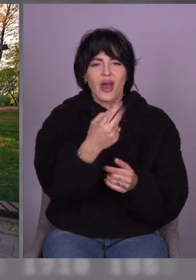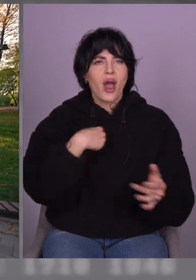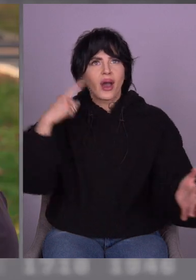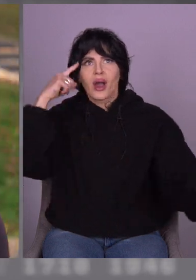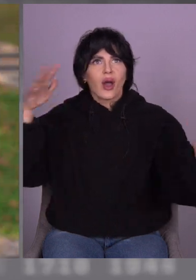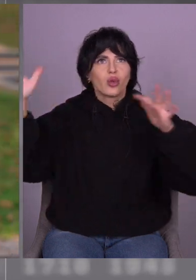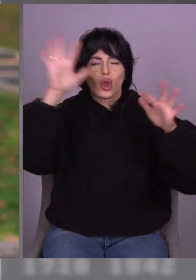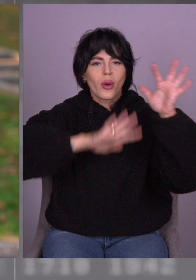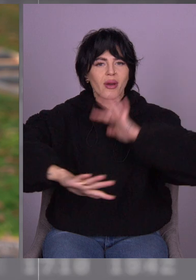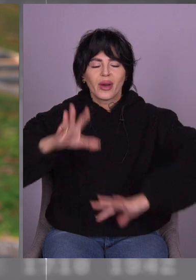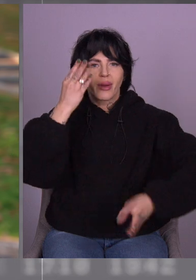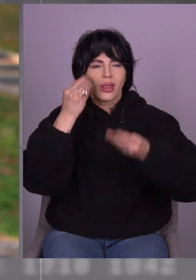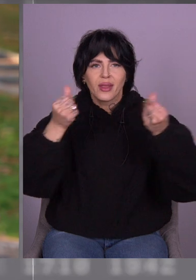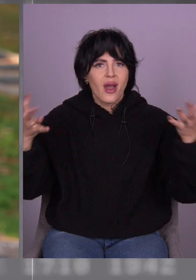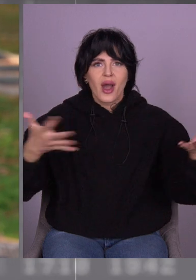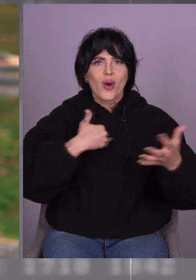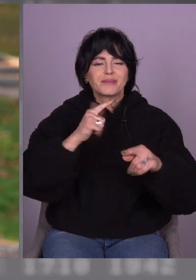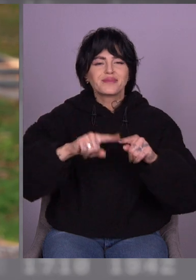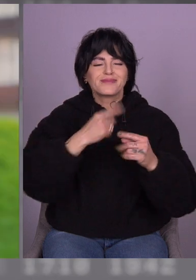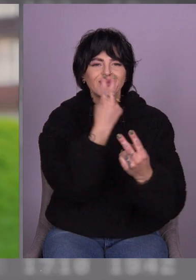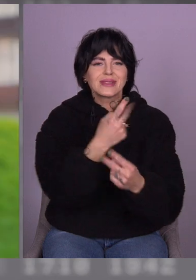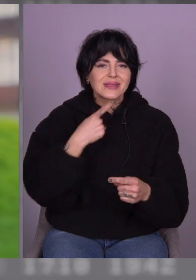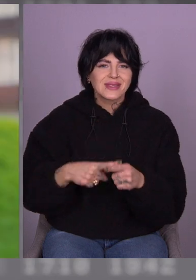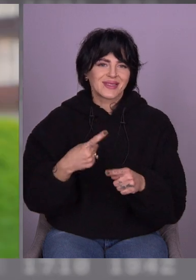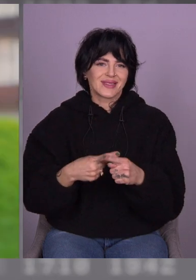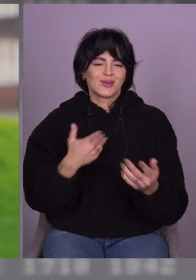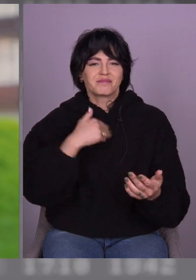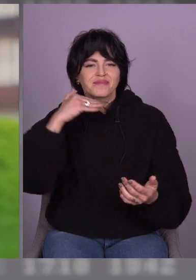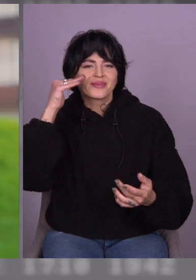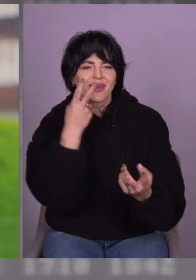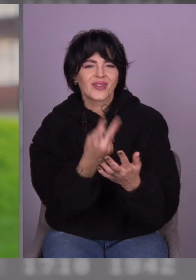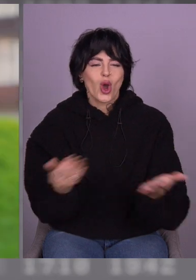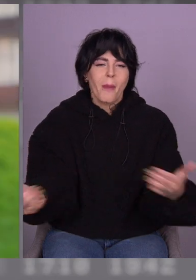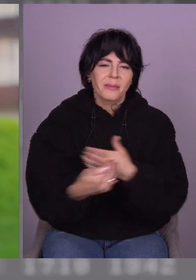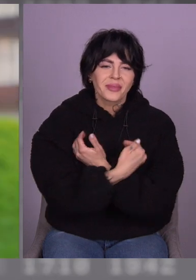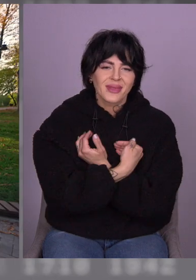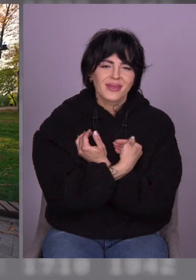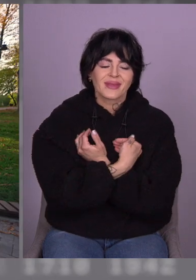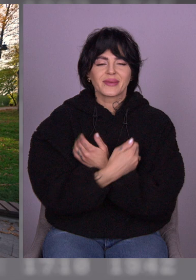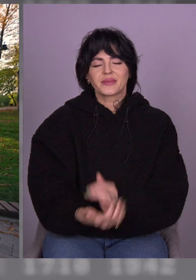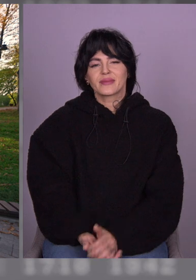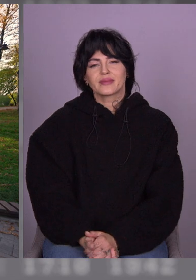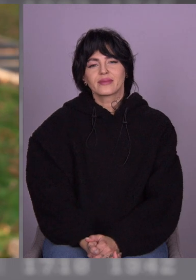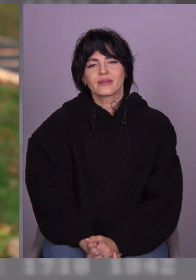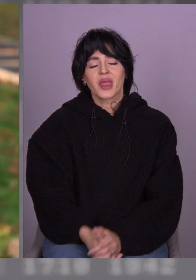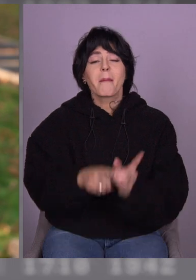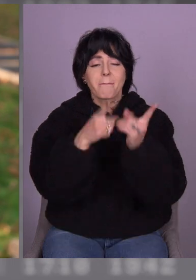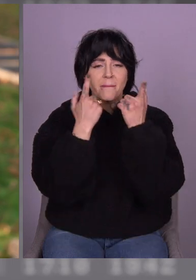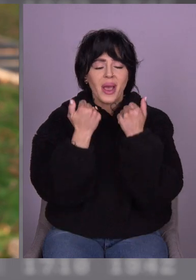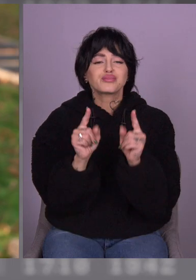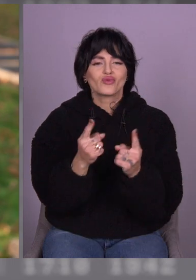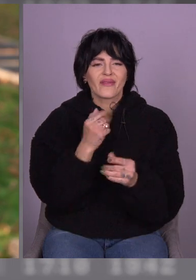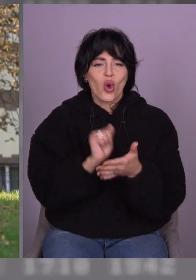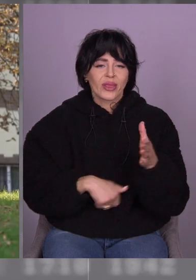я тут, тут я. Я вже хочу, щоб вона пройшла. Хочу дуже обійняти. О, а чого плачеш? Тобі